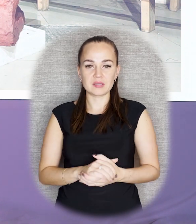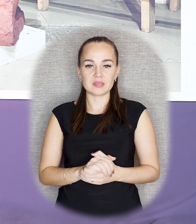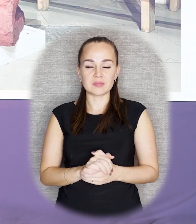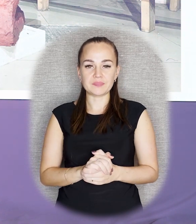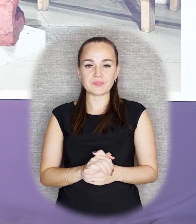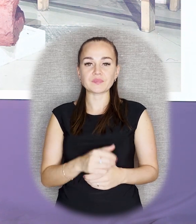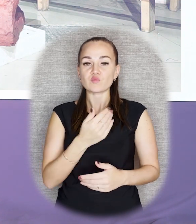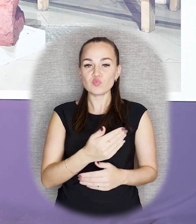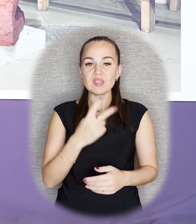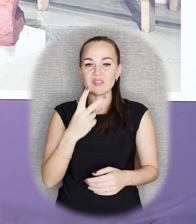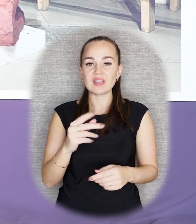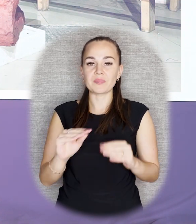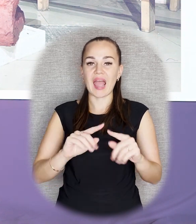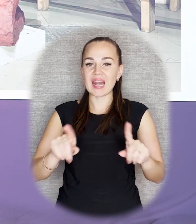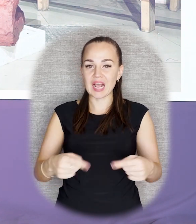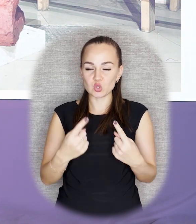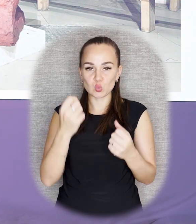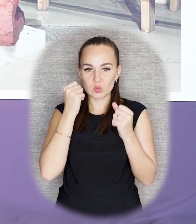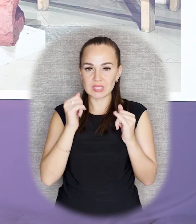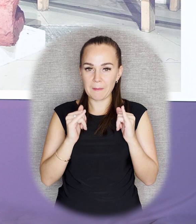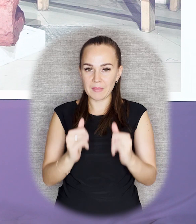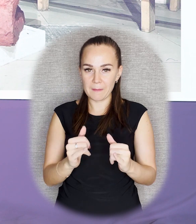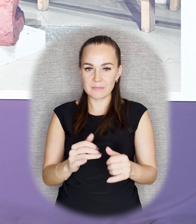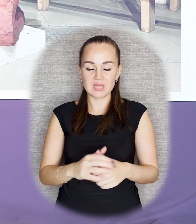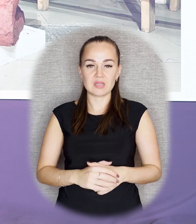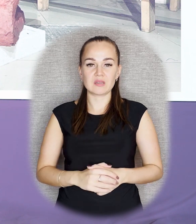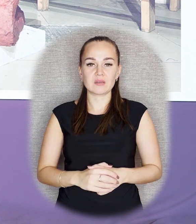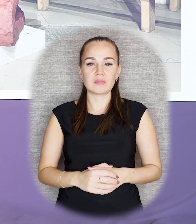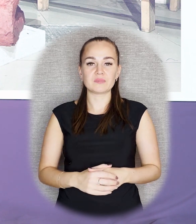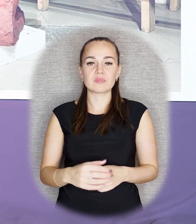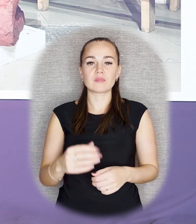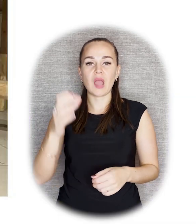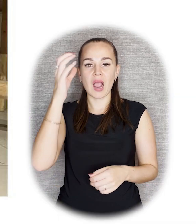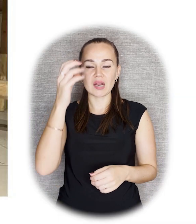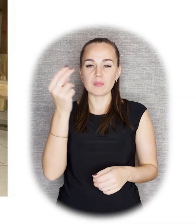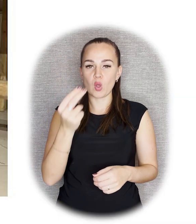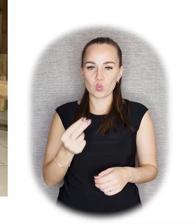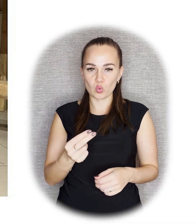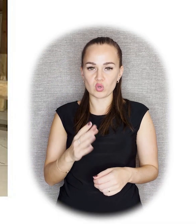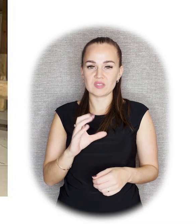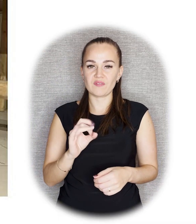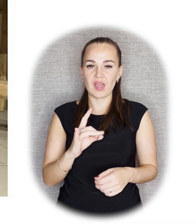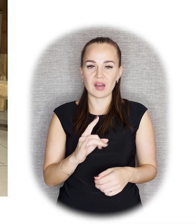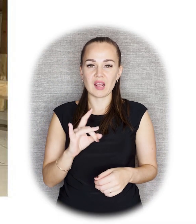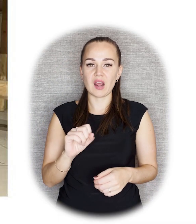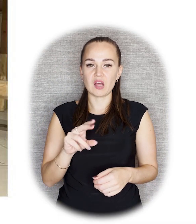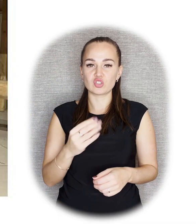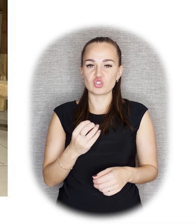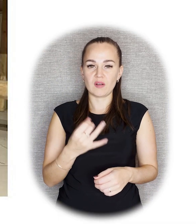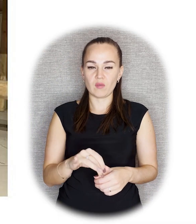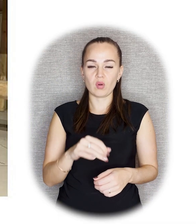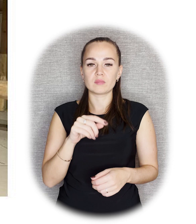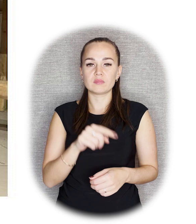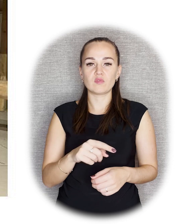реконструкцию памятника, сделанную студенткой Академии художеств Верой Латышевой. После